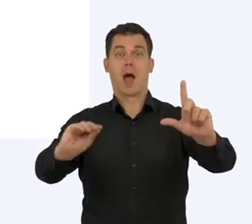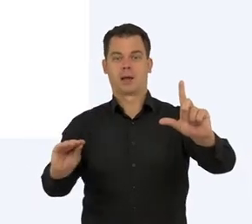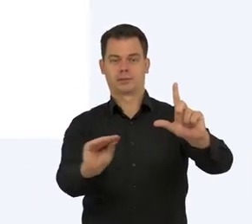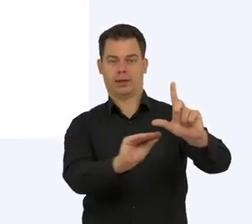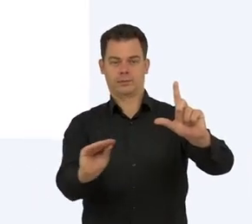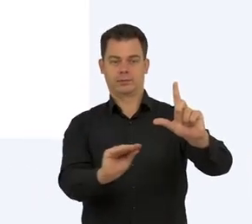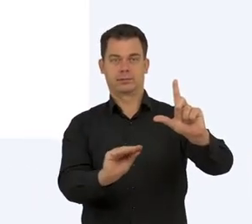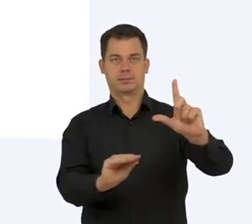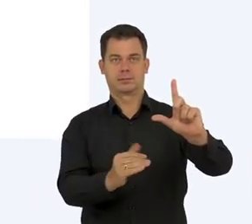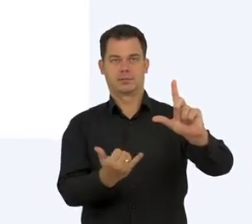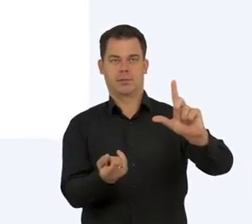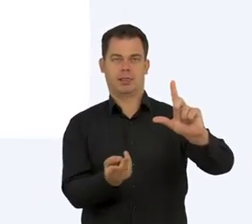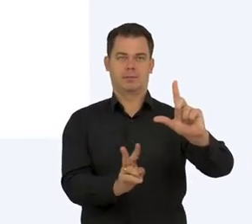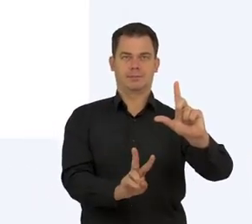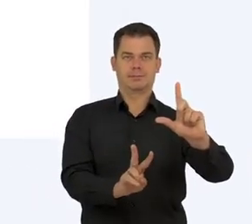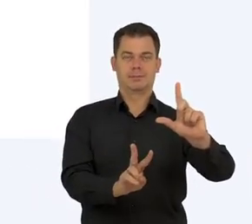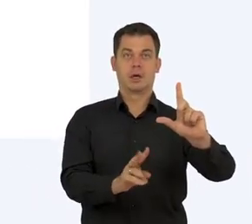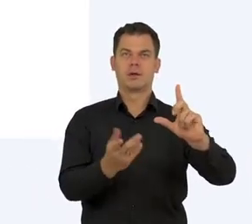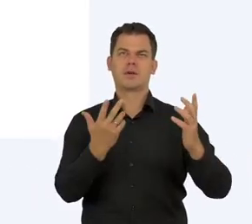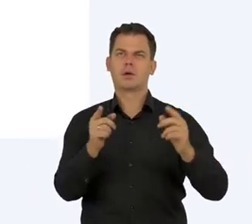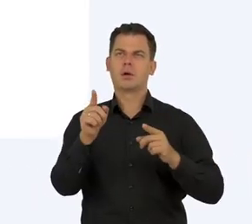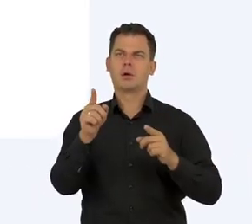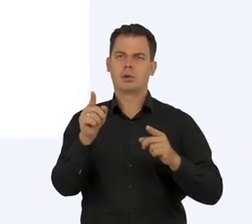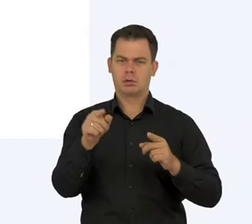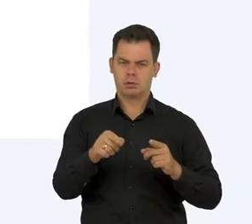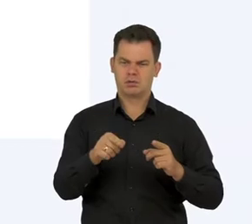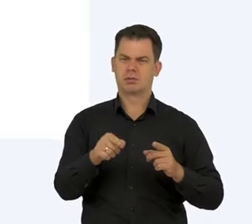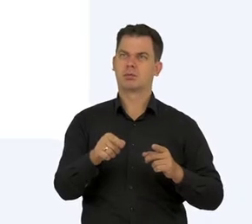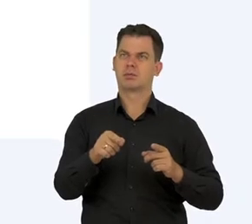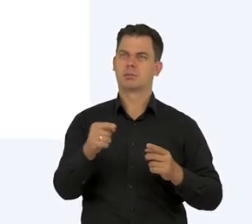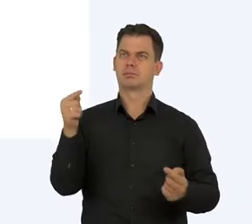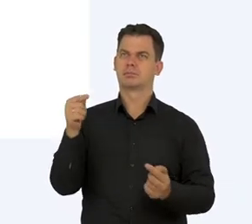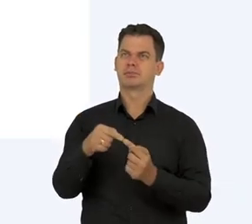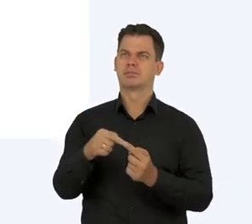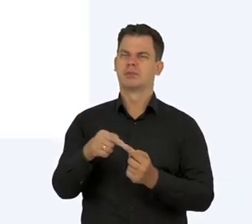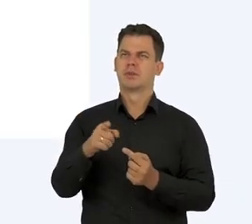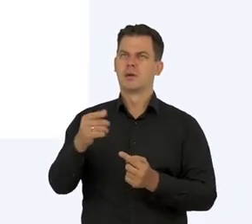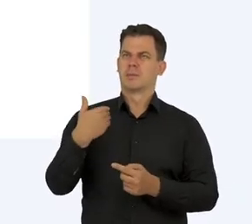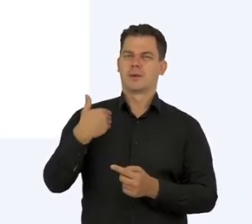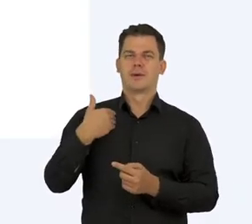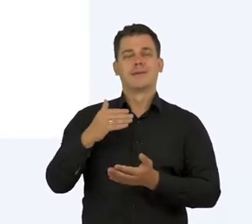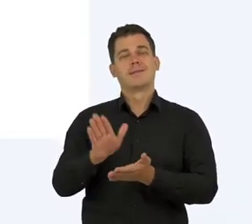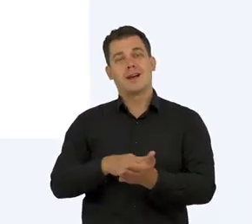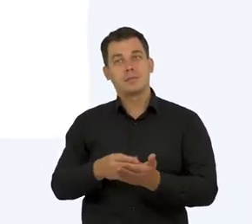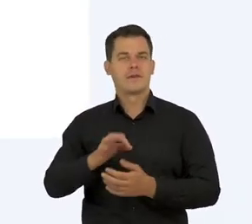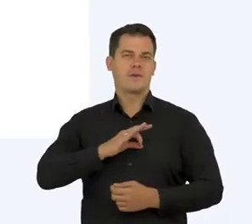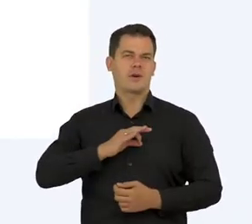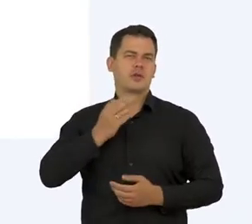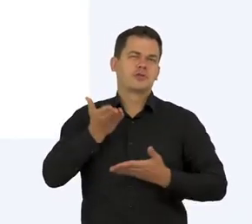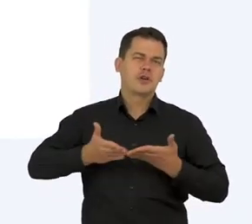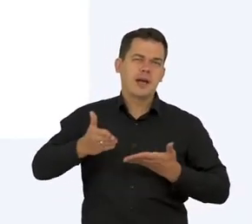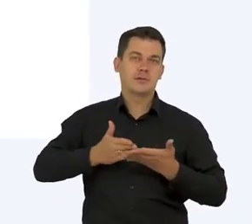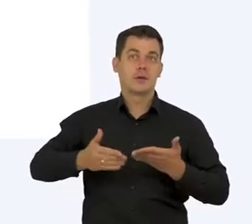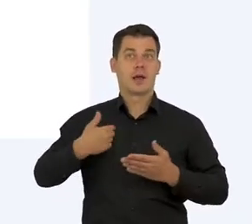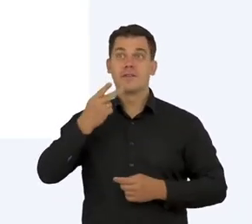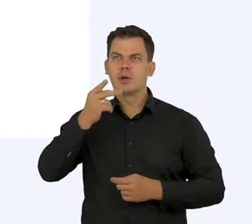podane w zupełnie innym kontekście. I to powoduje, że czasami te fake newsy, które widzimy, opierają się na jakiejś tam naszej szczątkowej